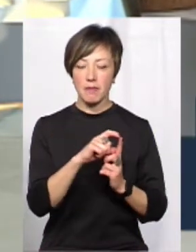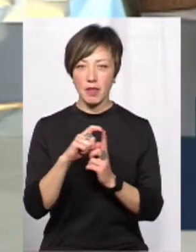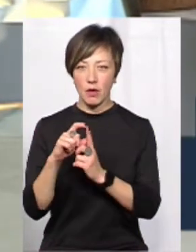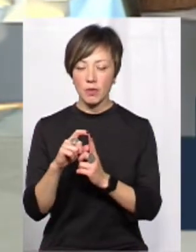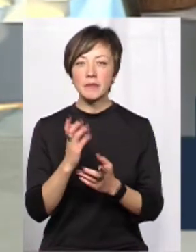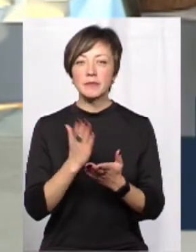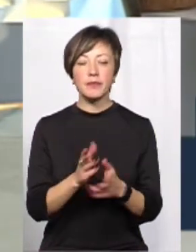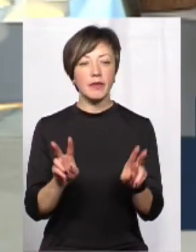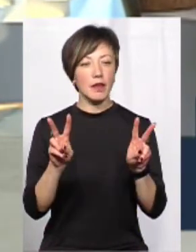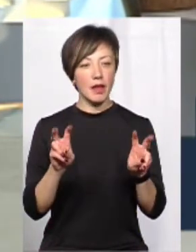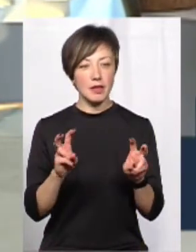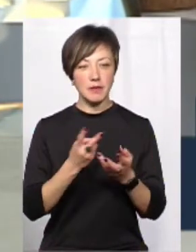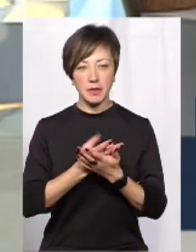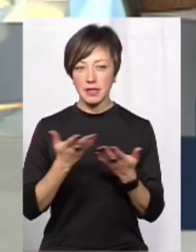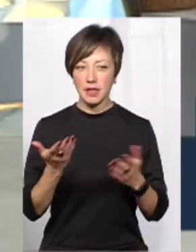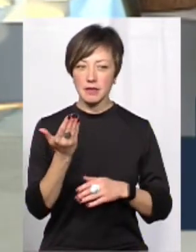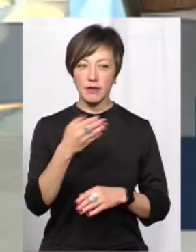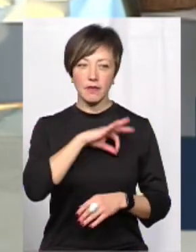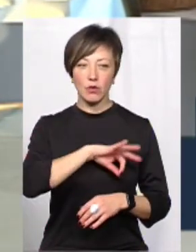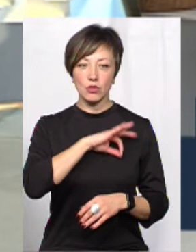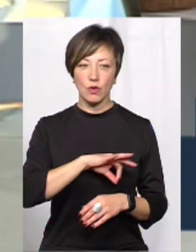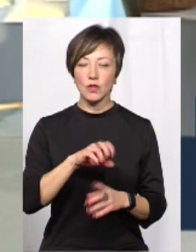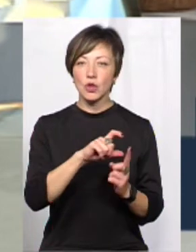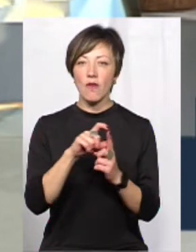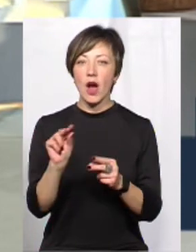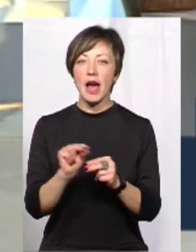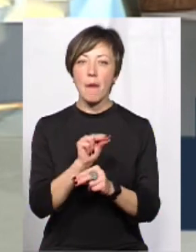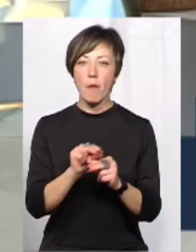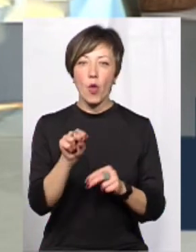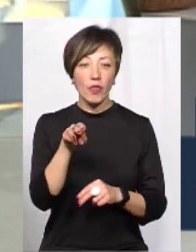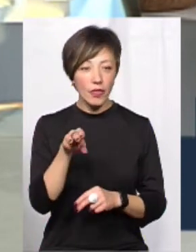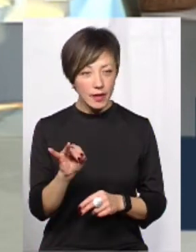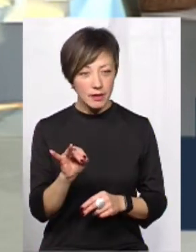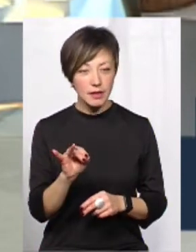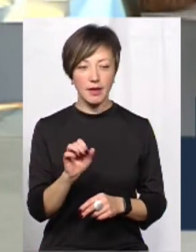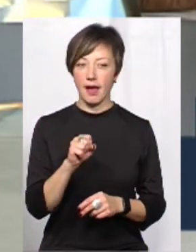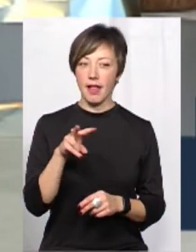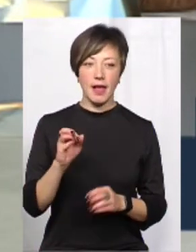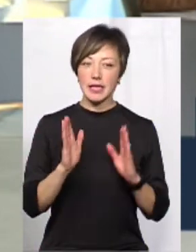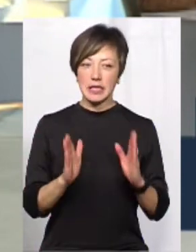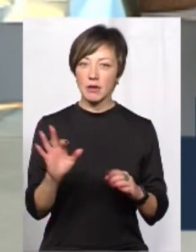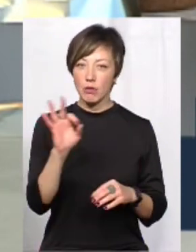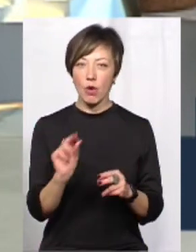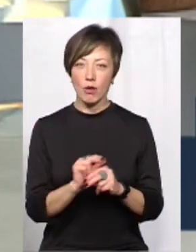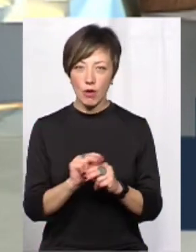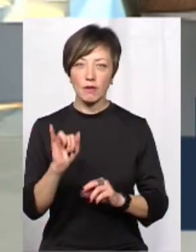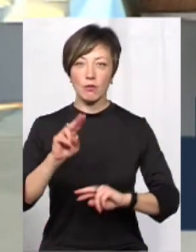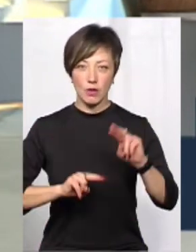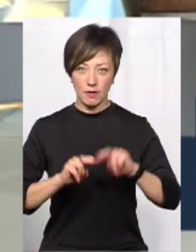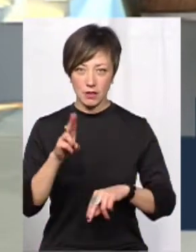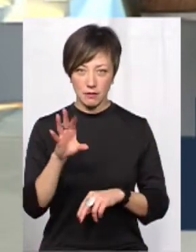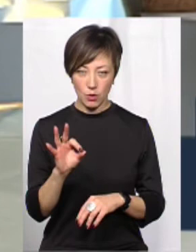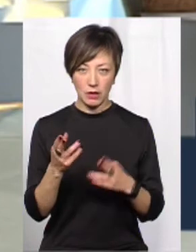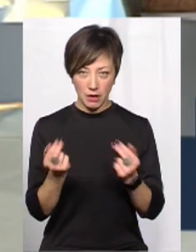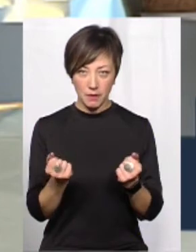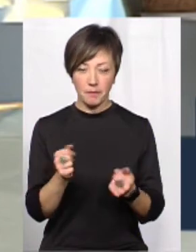назві і у своїй презентації ви використовуєте слово «ремонти», але мова йде не тільки про ремонти, а ще й про будівництво, так?